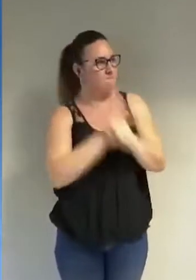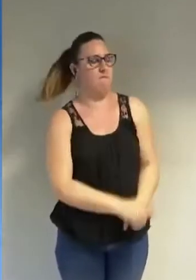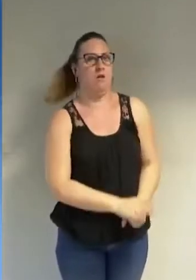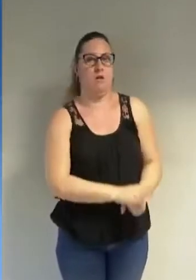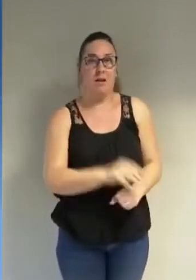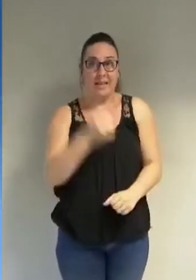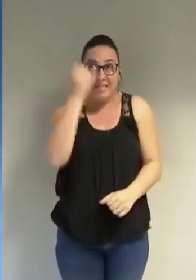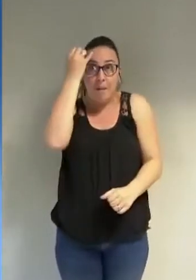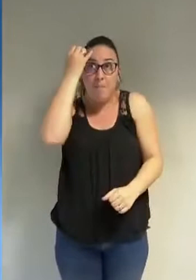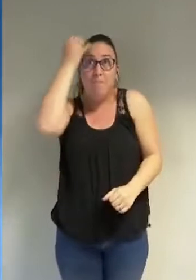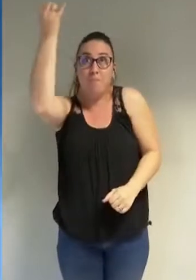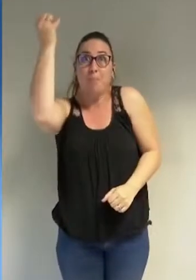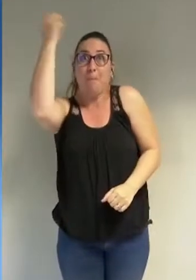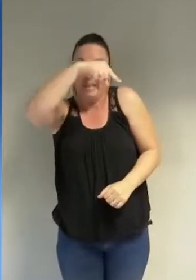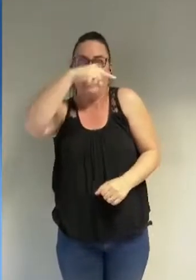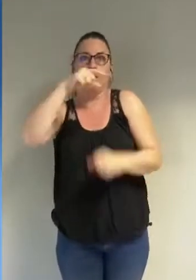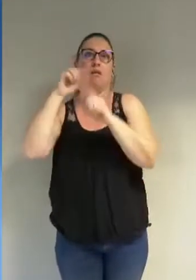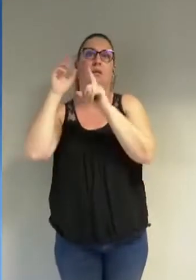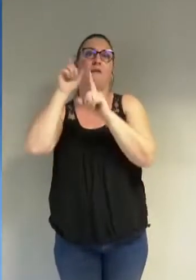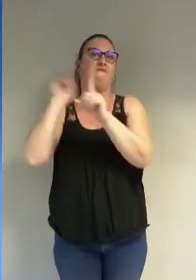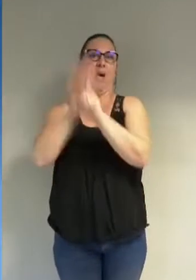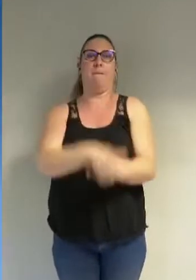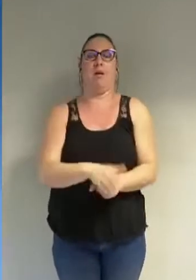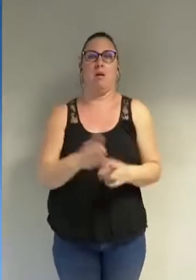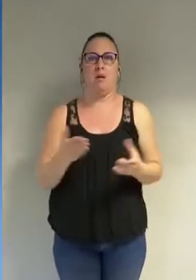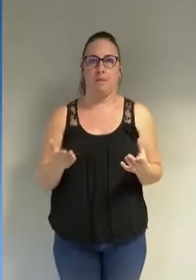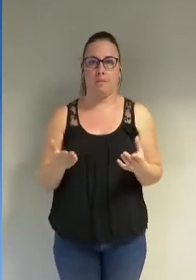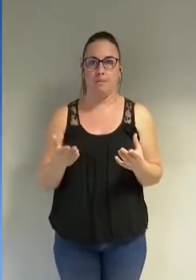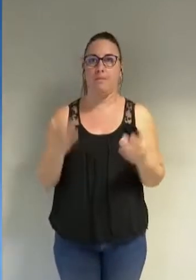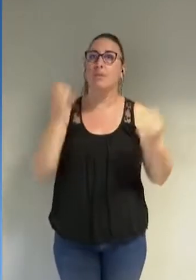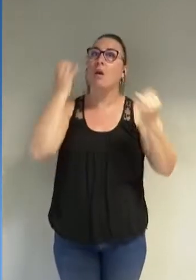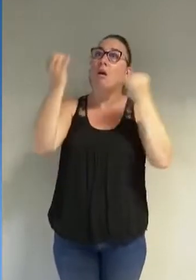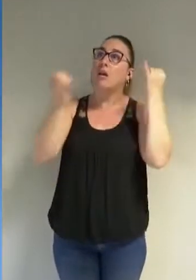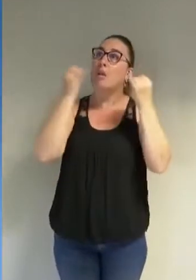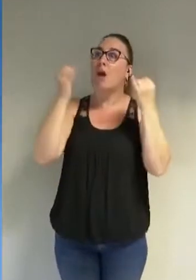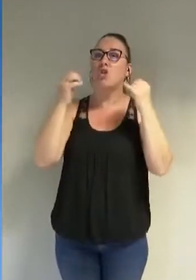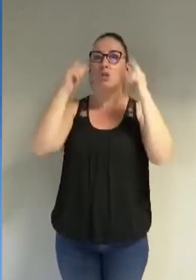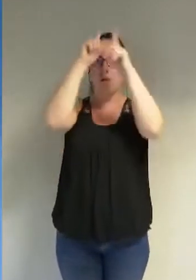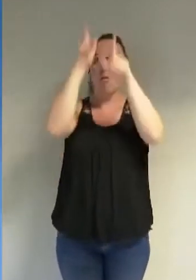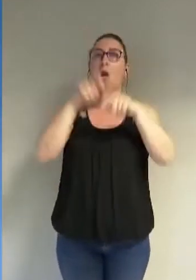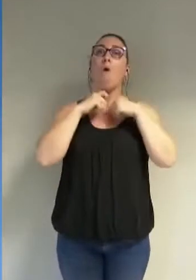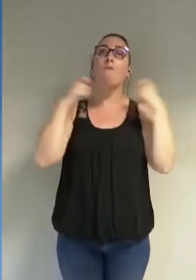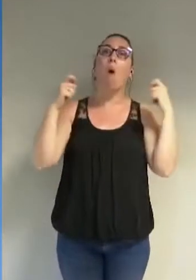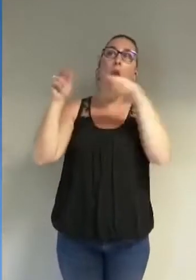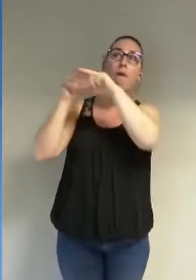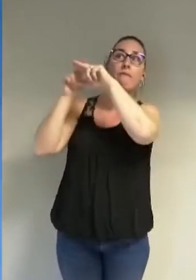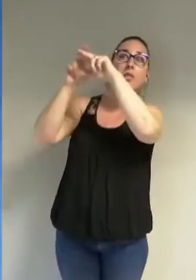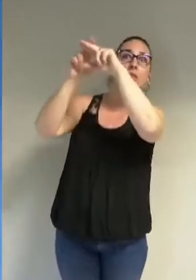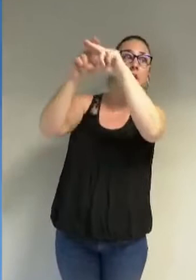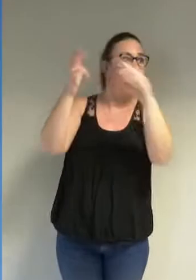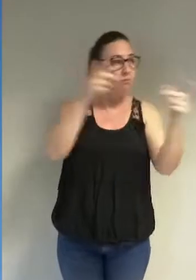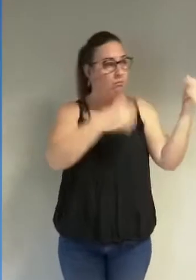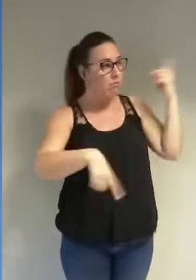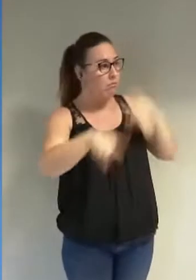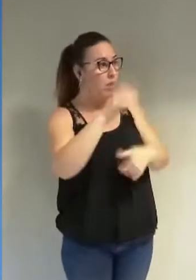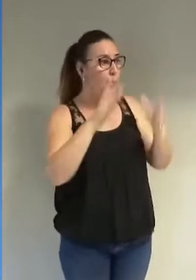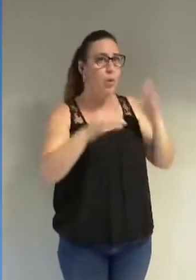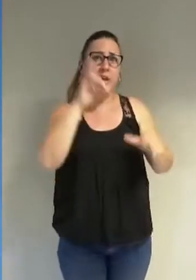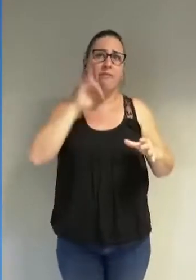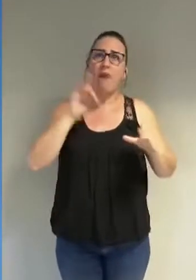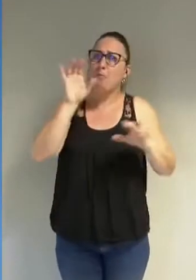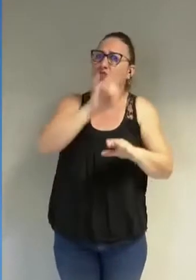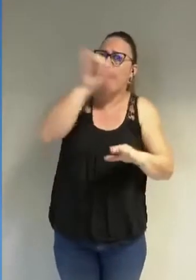sexiste. Si aucune idéologie ne prescrivait donc le voile aucune femme ne le porterait